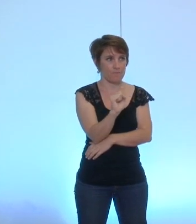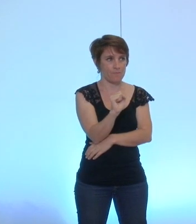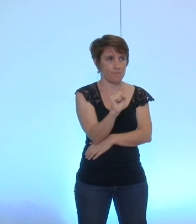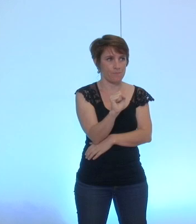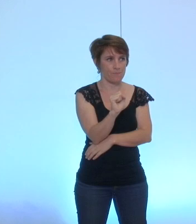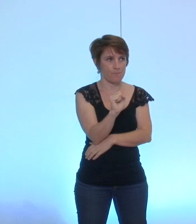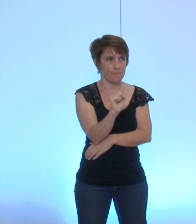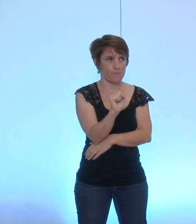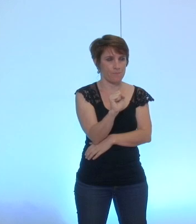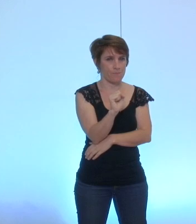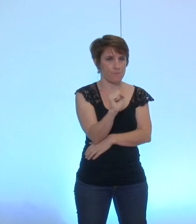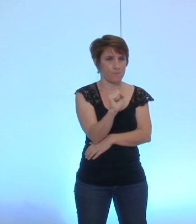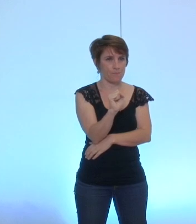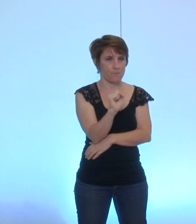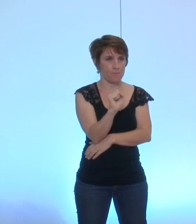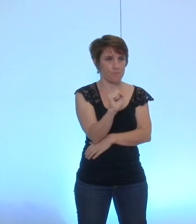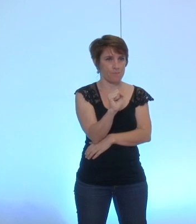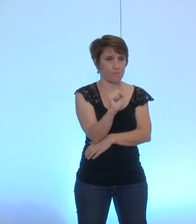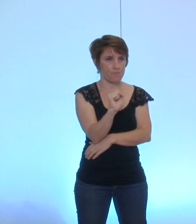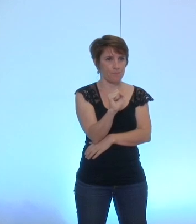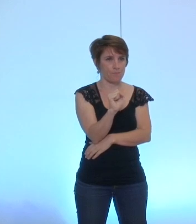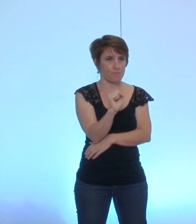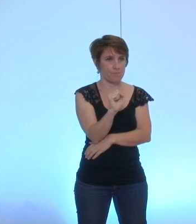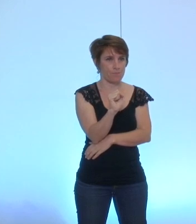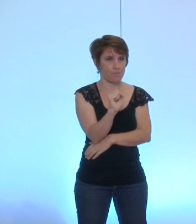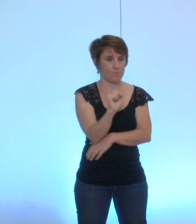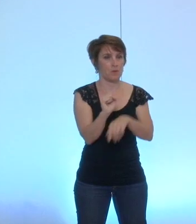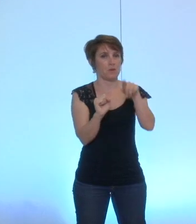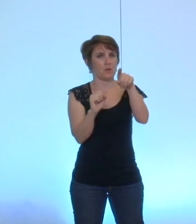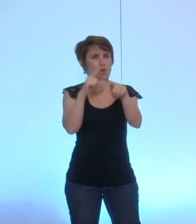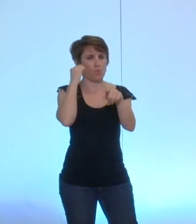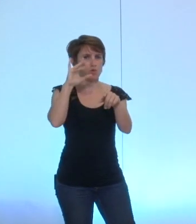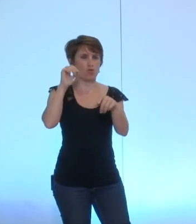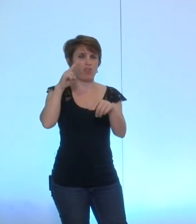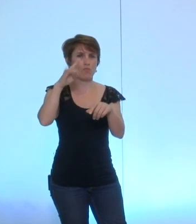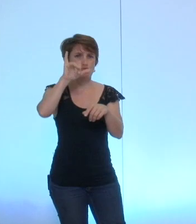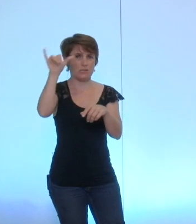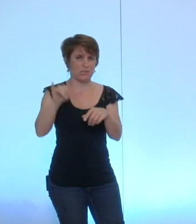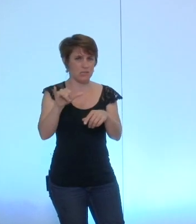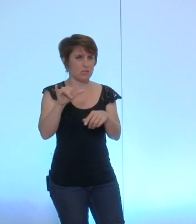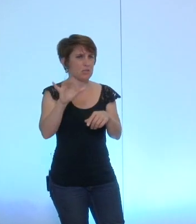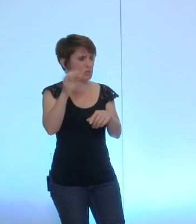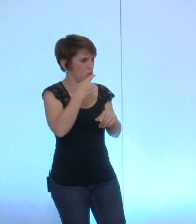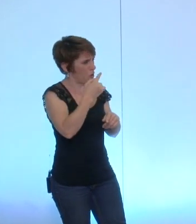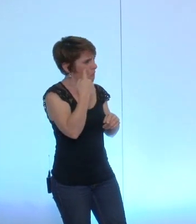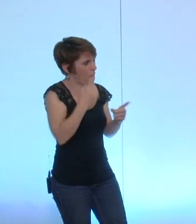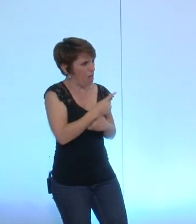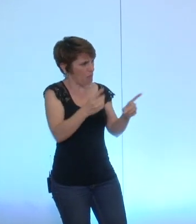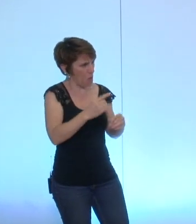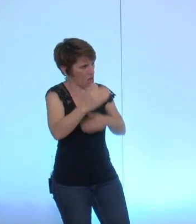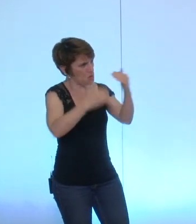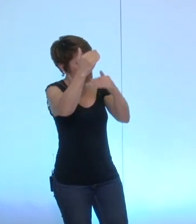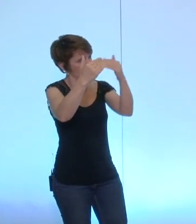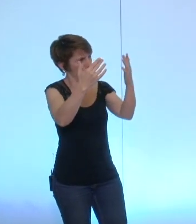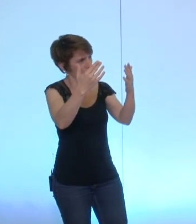donc sur une avancée démocratique considérable une avancée démocratique considérable grâce à votre travail monsieur Jamufi nous